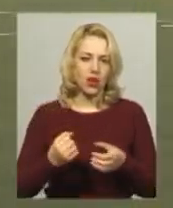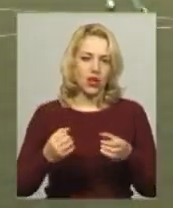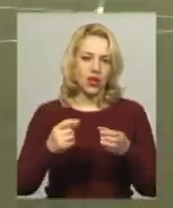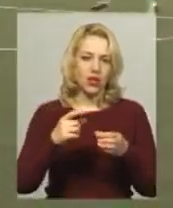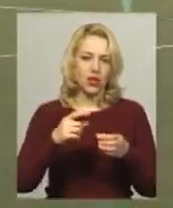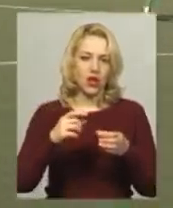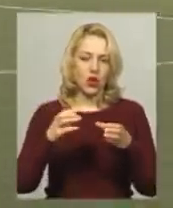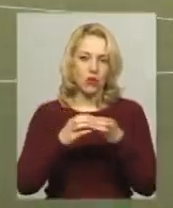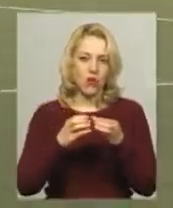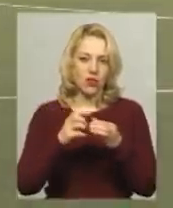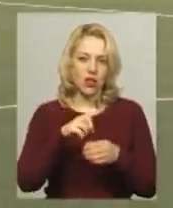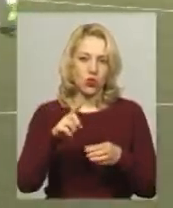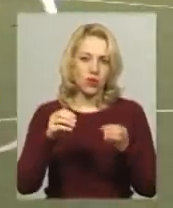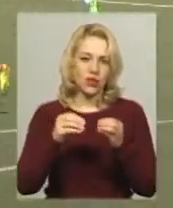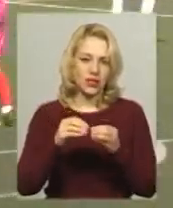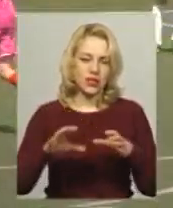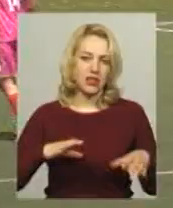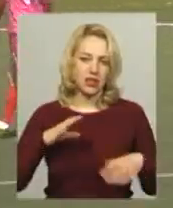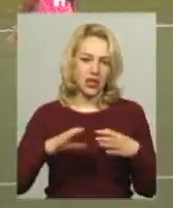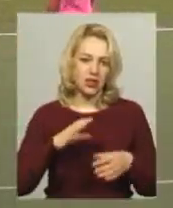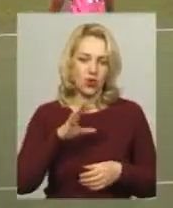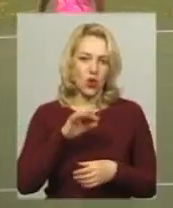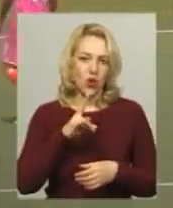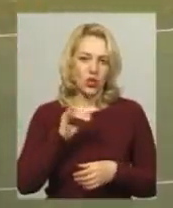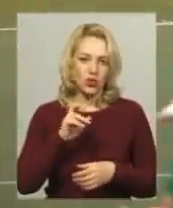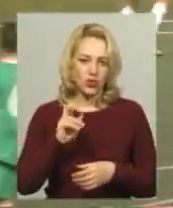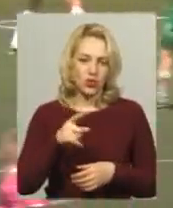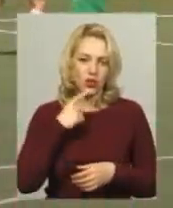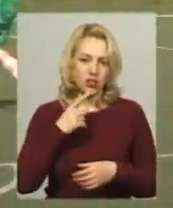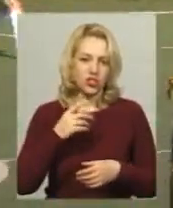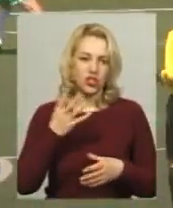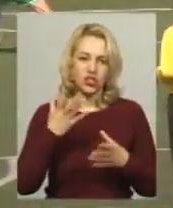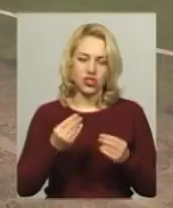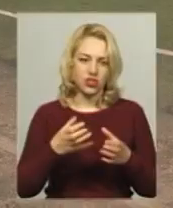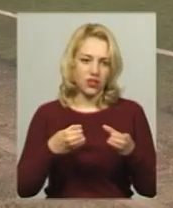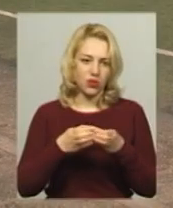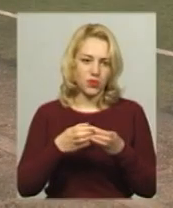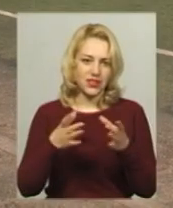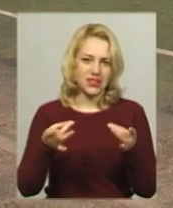номер 10. Тренер переможної команди Володимир Онищук каже, гравці ще не зігралися.